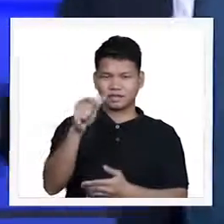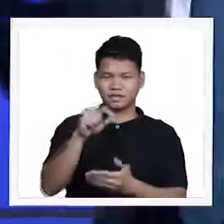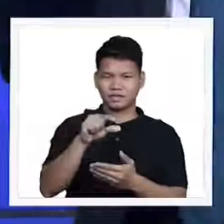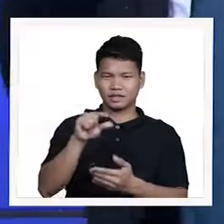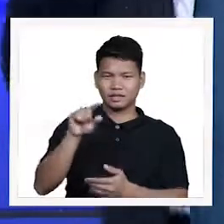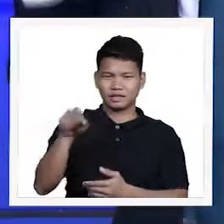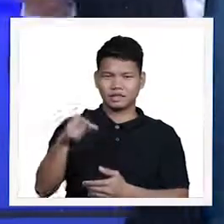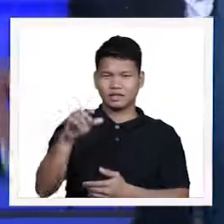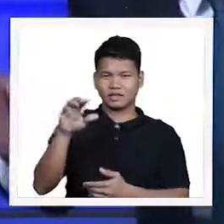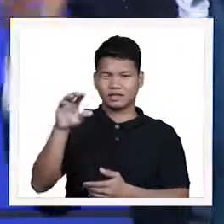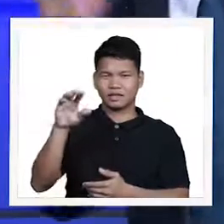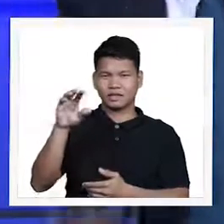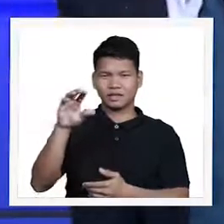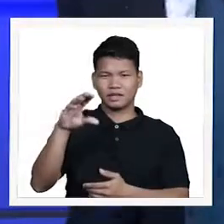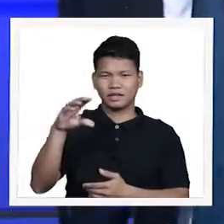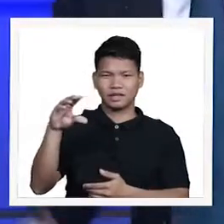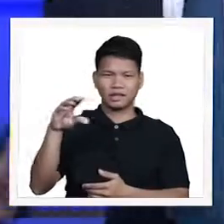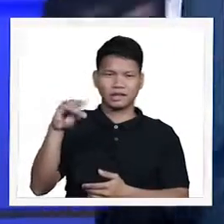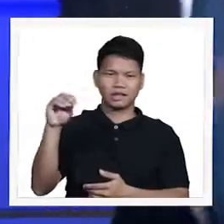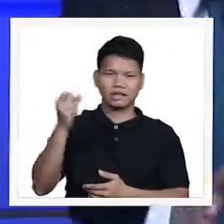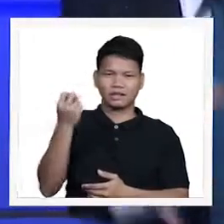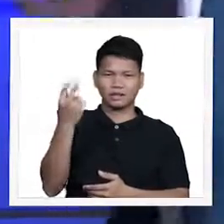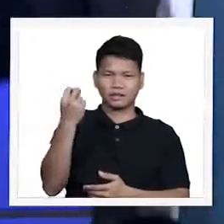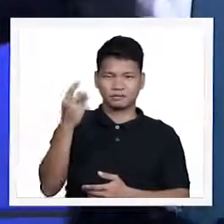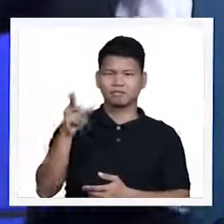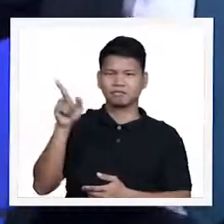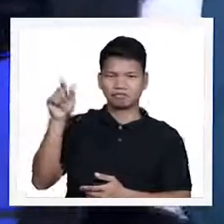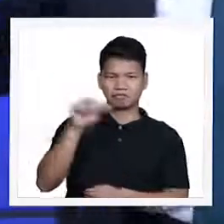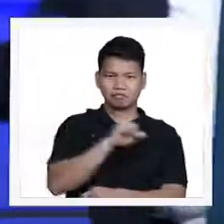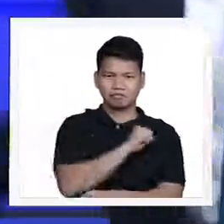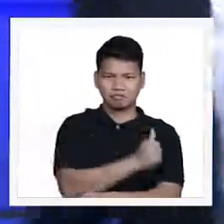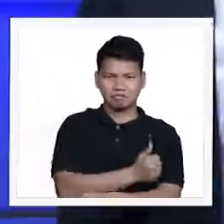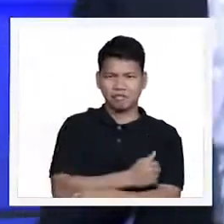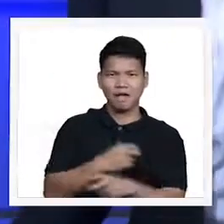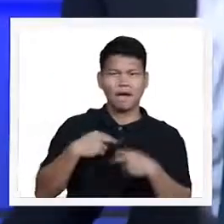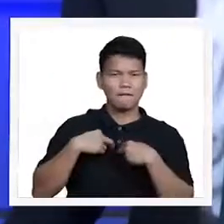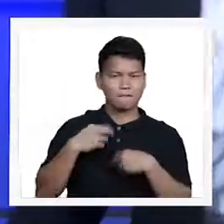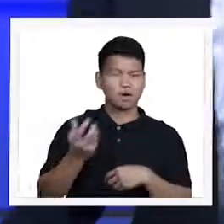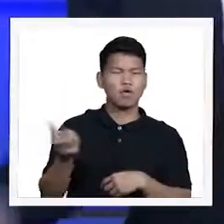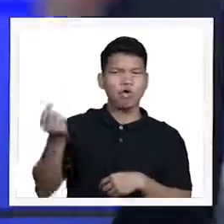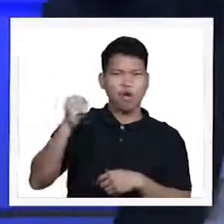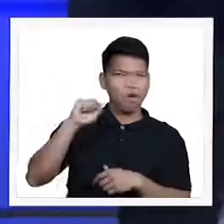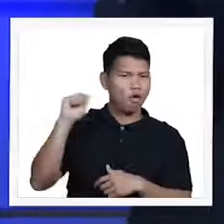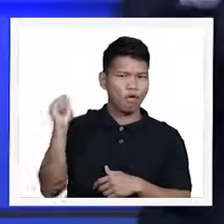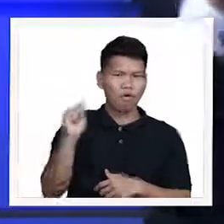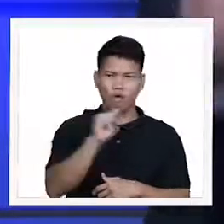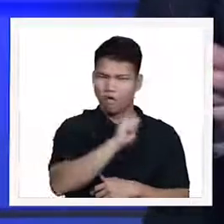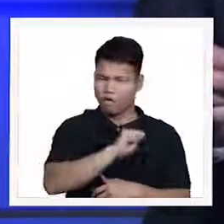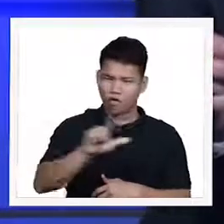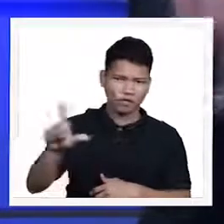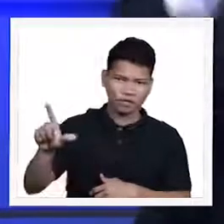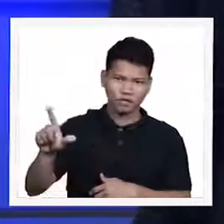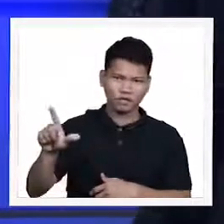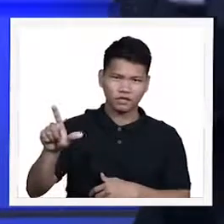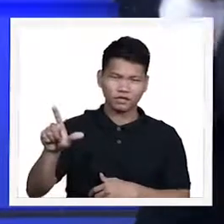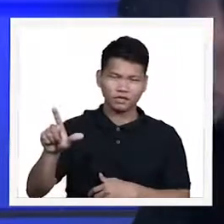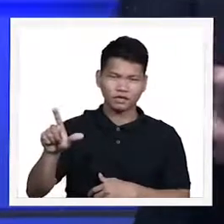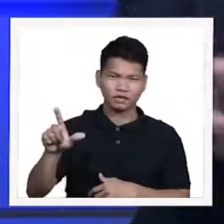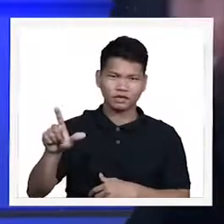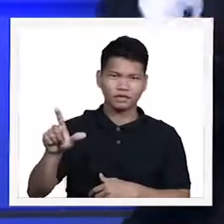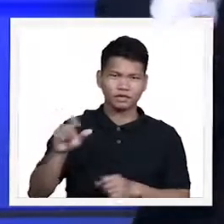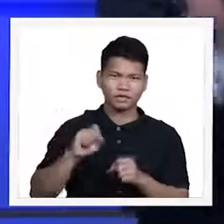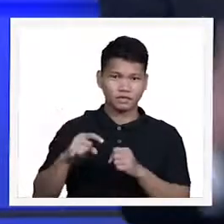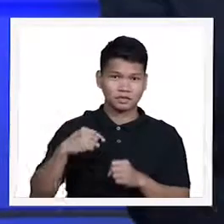po natin ang otoridad ng ating Panginoon. Siya po ang may ari ng lahat. Kaya nga ibig nilagay tayong